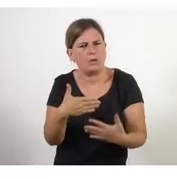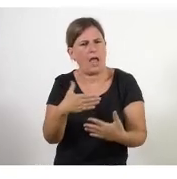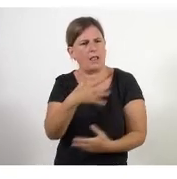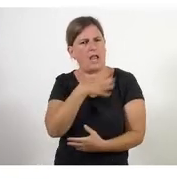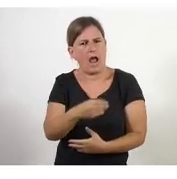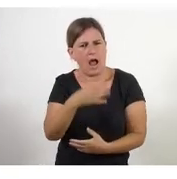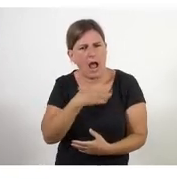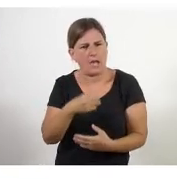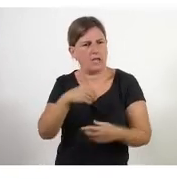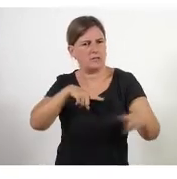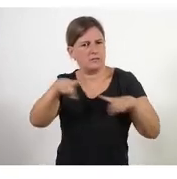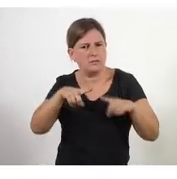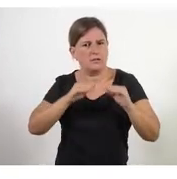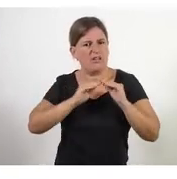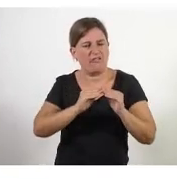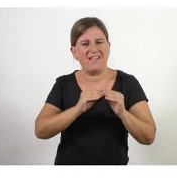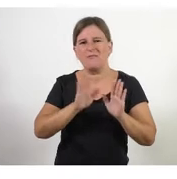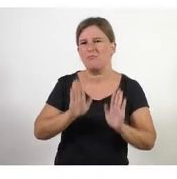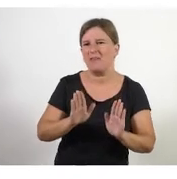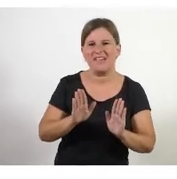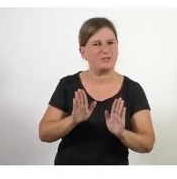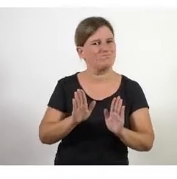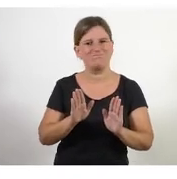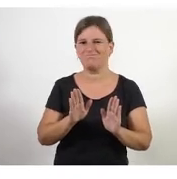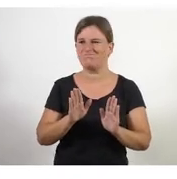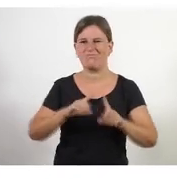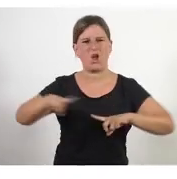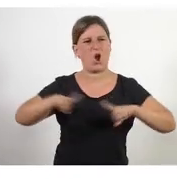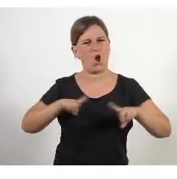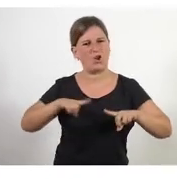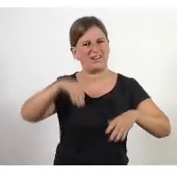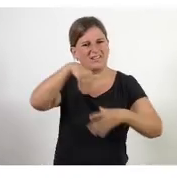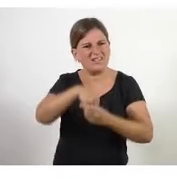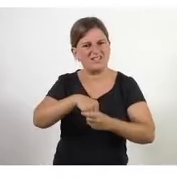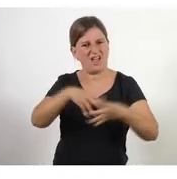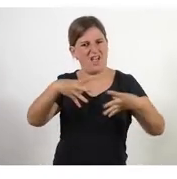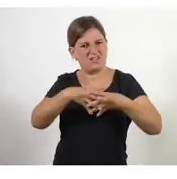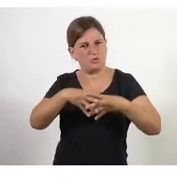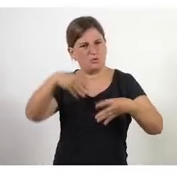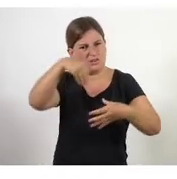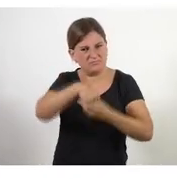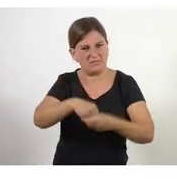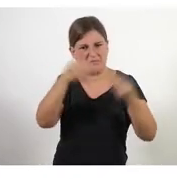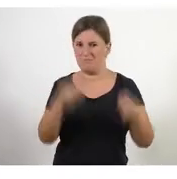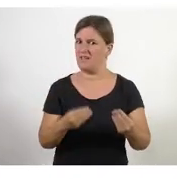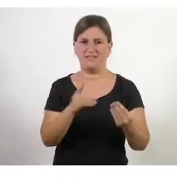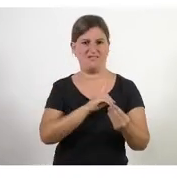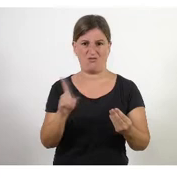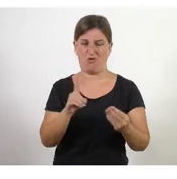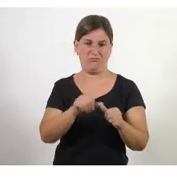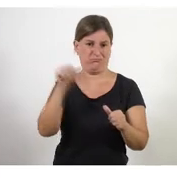ganes i potser no amb molta organització i estructuració. el que feia